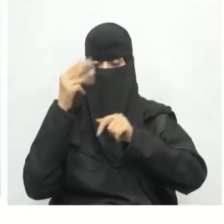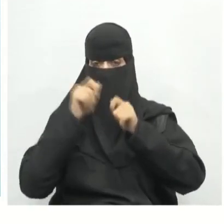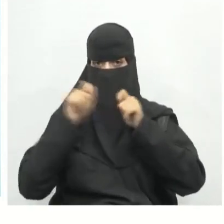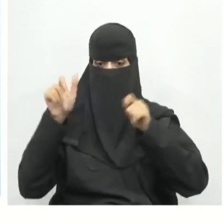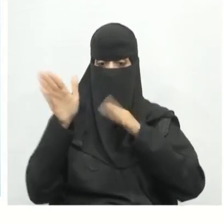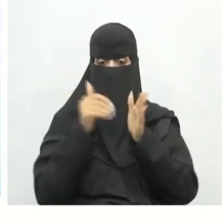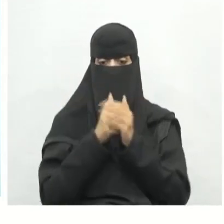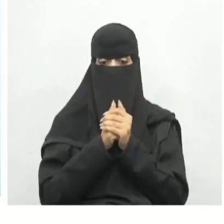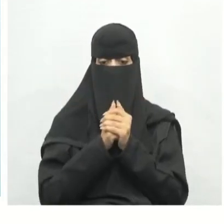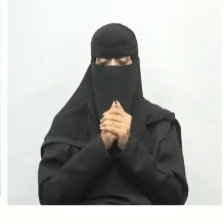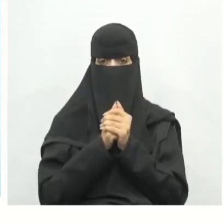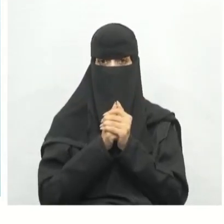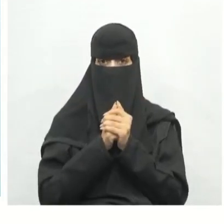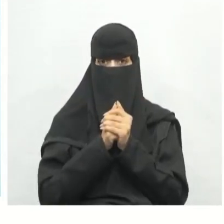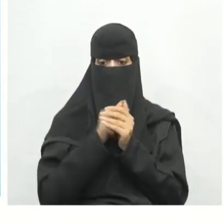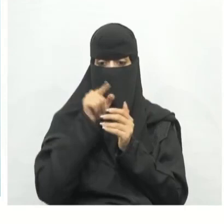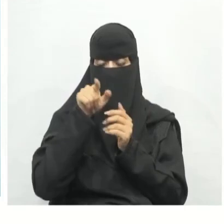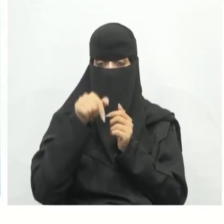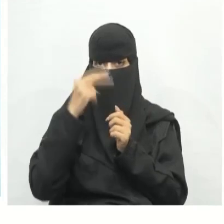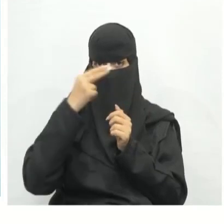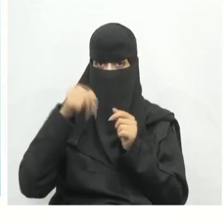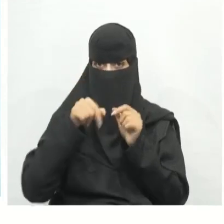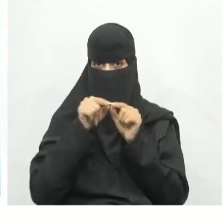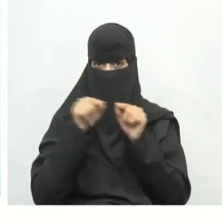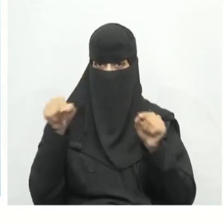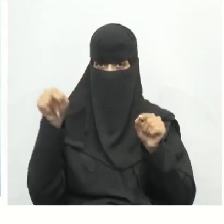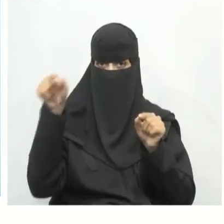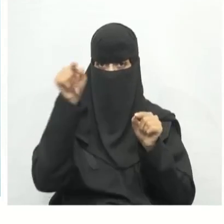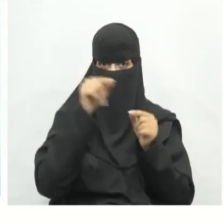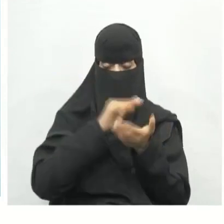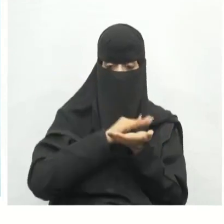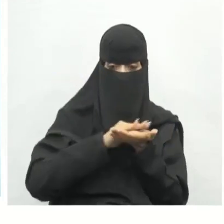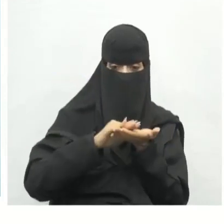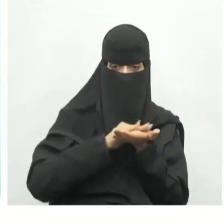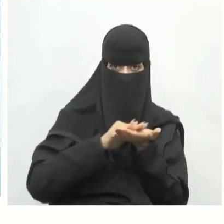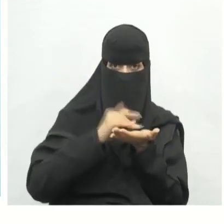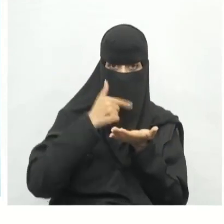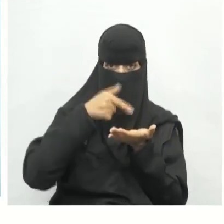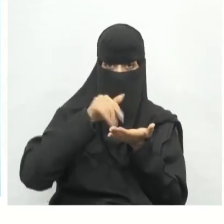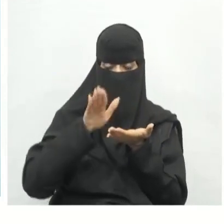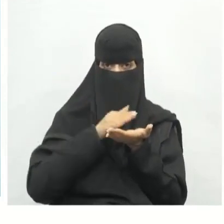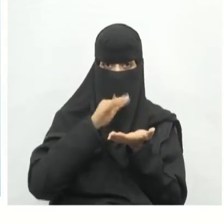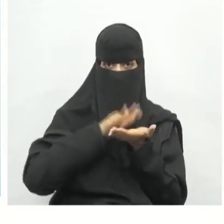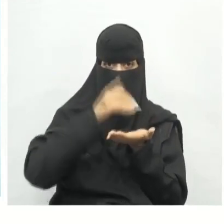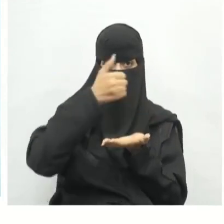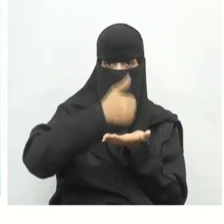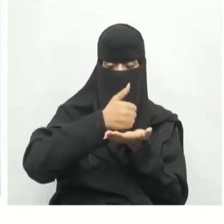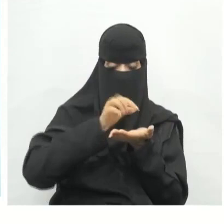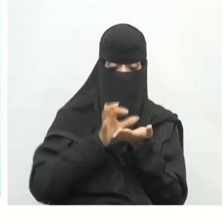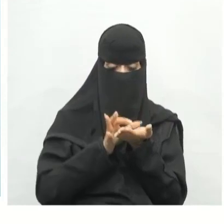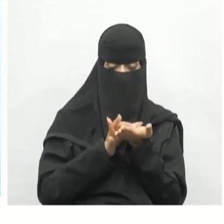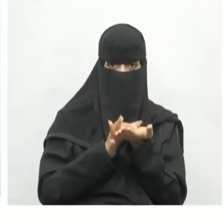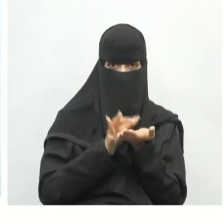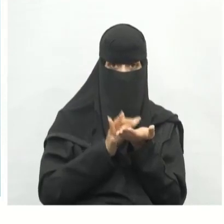الأبعاد إذن الرسم التخطيطي يتم رسم ثلاثي الأبعاد على سطح مستوي يستخدم كأساس لتحويل